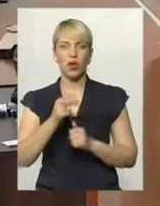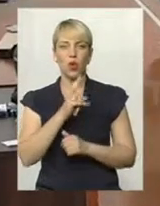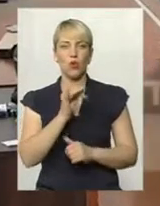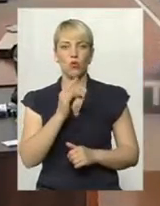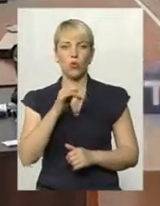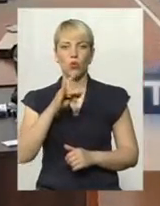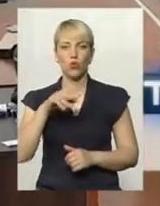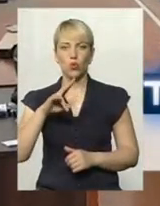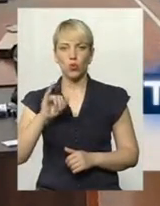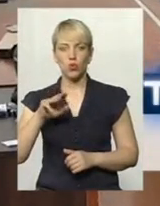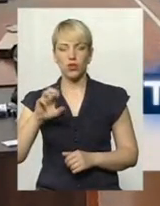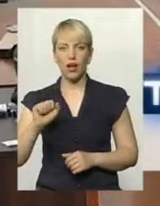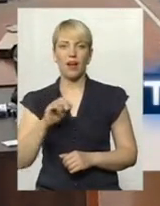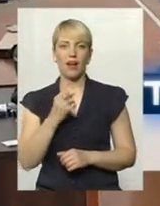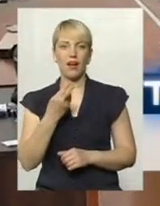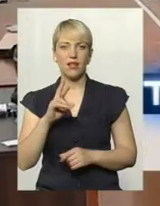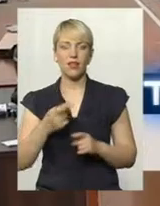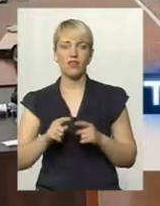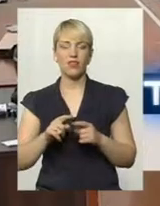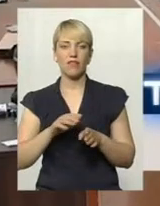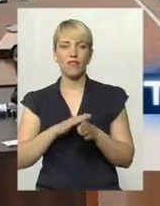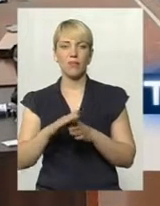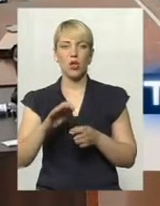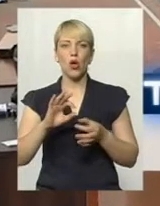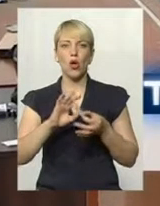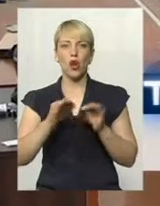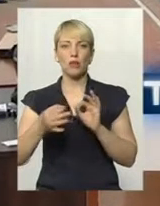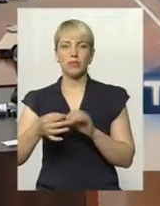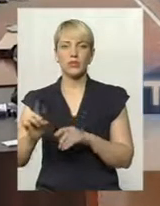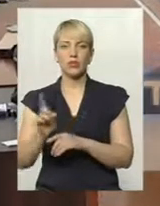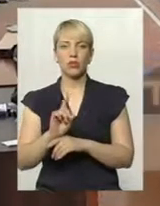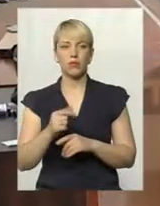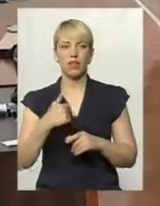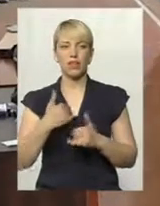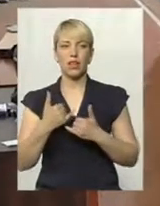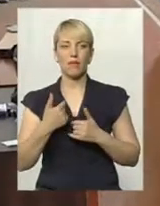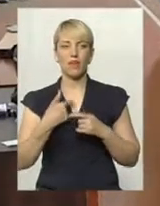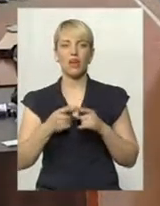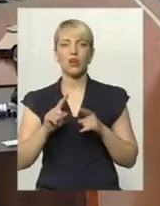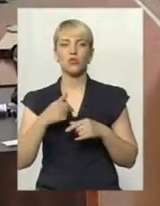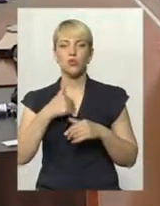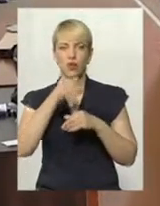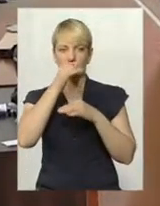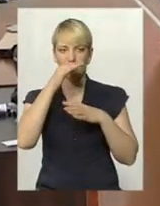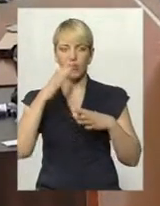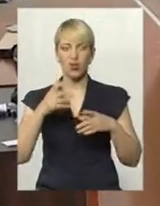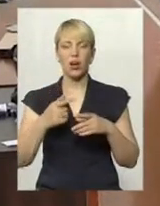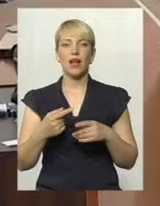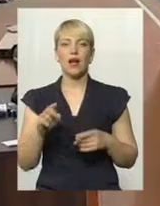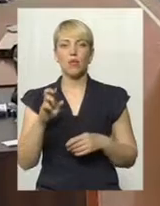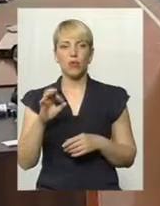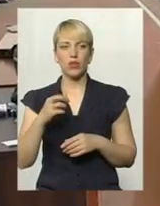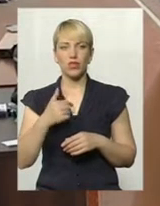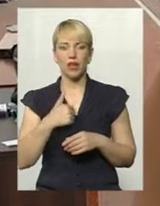виконала з першої спроби Олімпійський норматив, що для мене було, скажімо так, трішки так, а чому я не можу? Адже я в